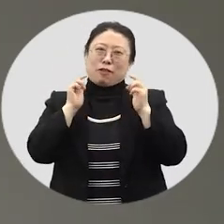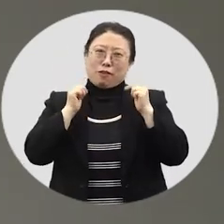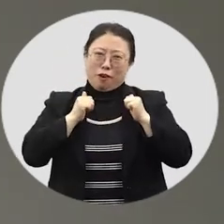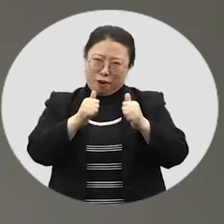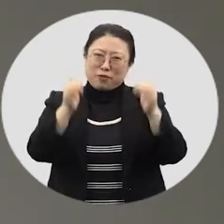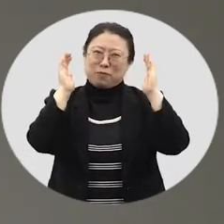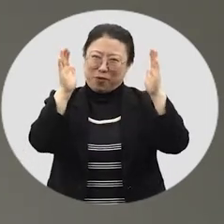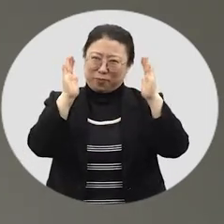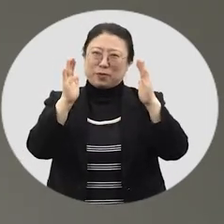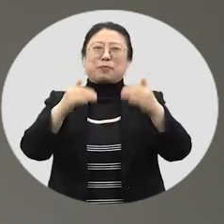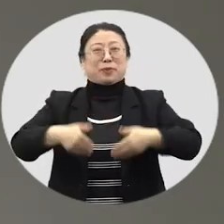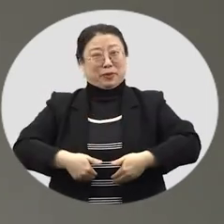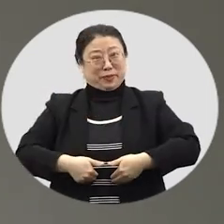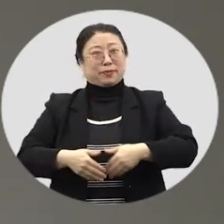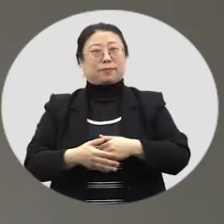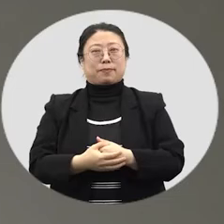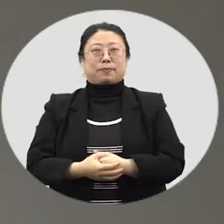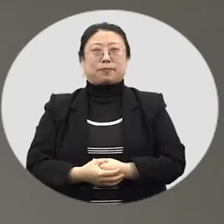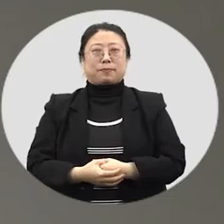공부해야겠어요.